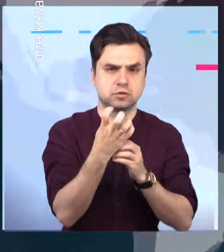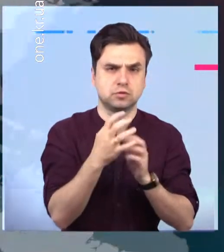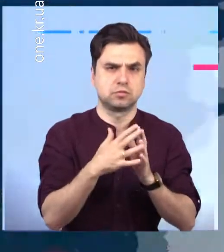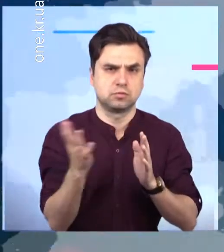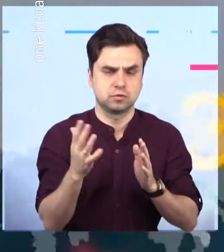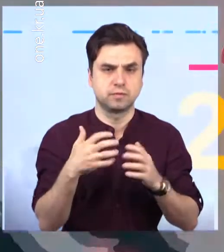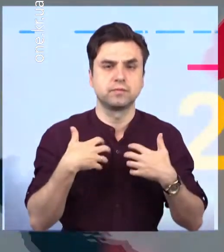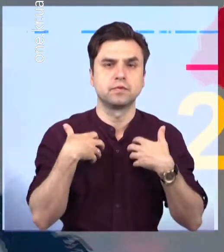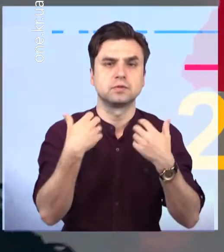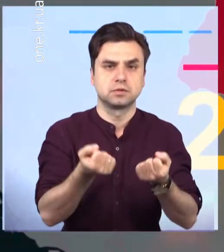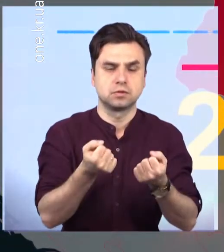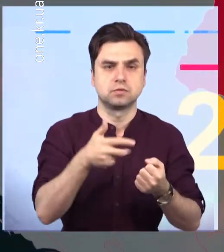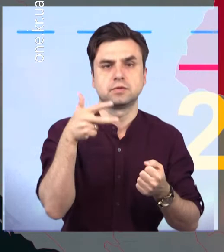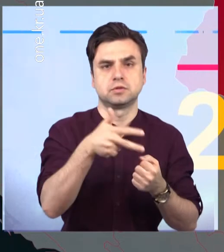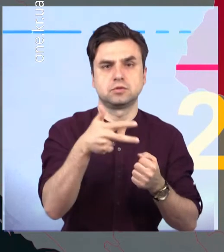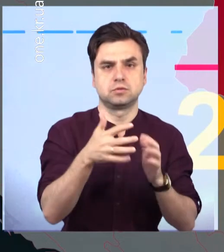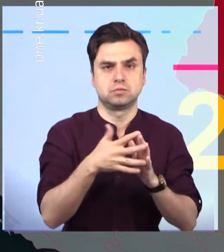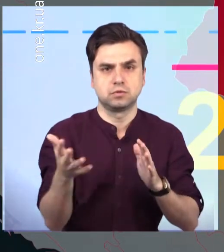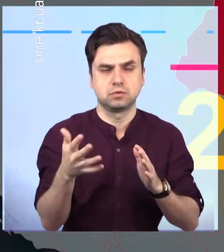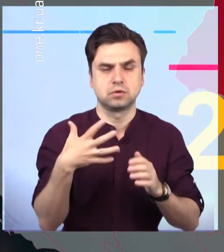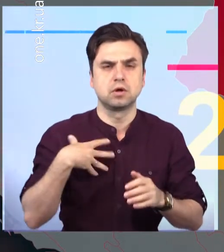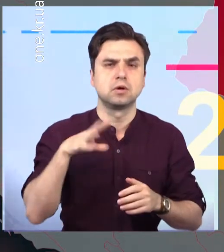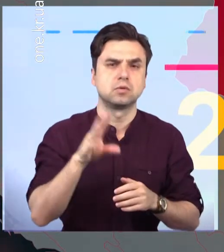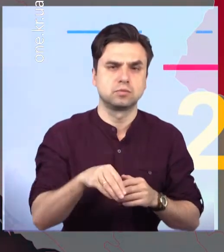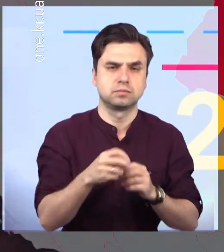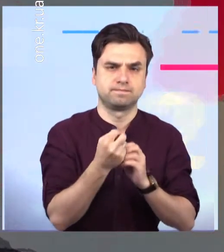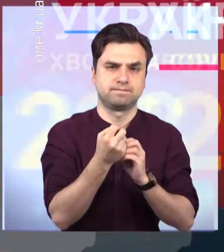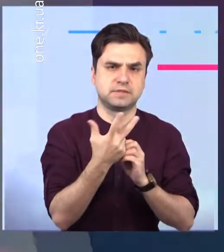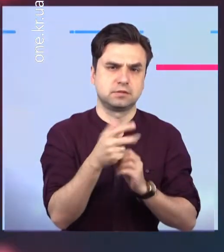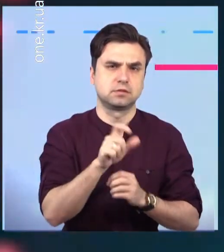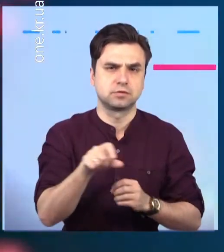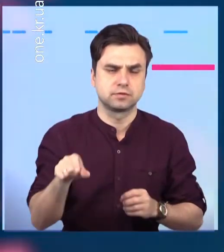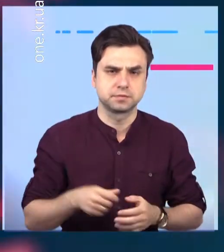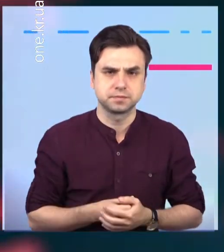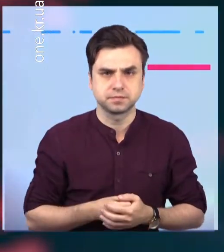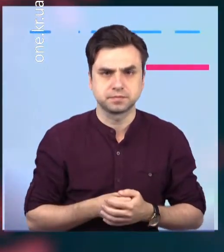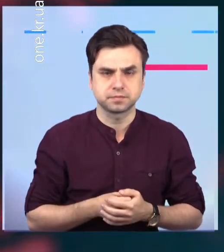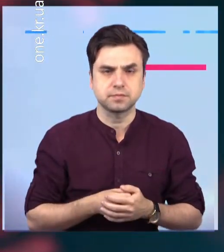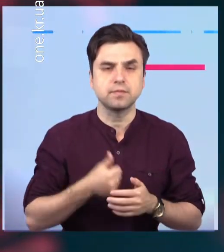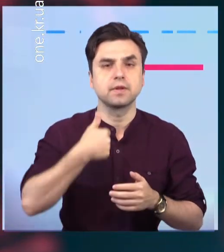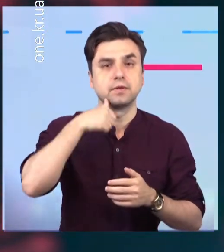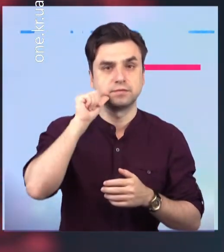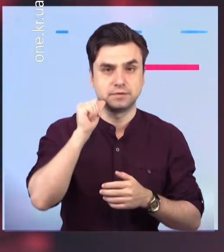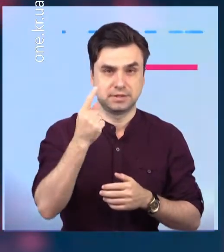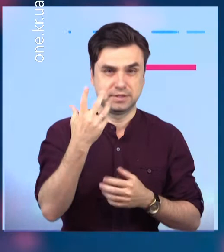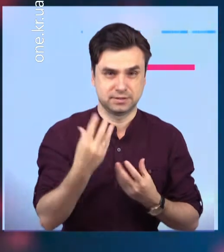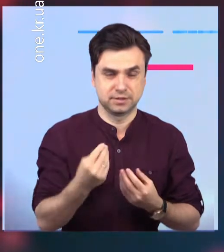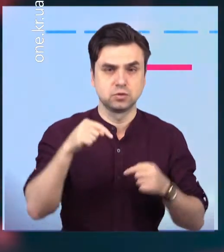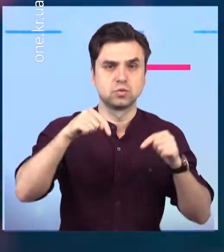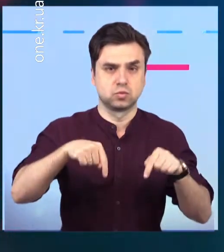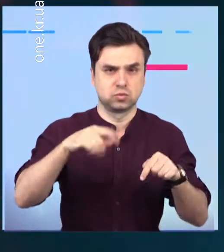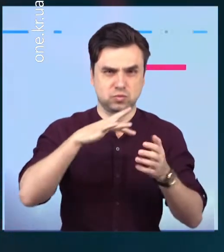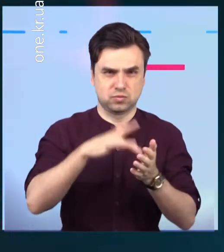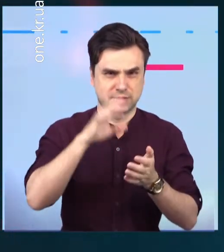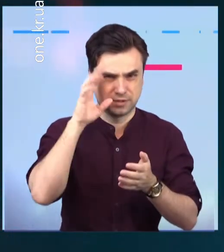українців, цілковито одужали понад 3 тисячі людей, а померли від недуги 13 пацієнтів. За минулу добу